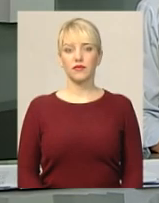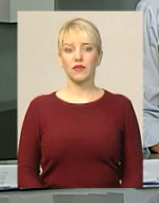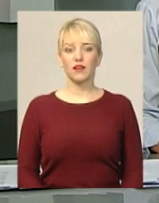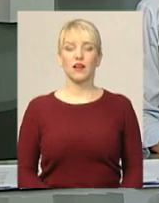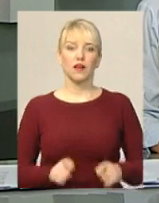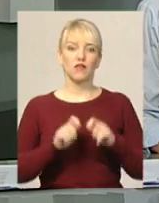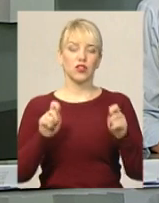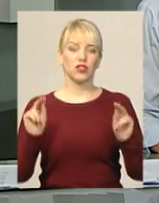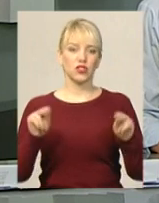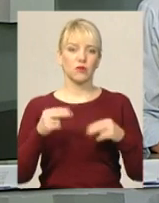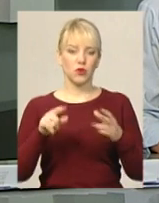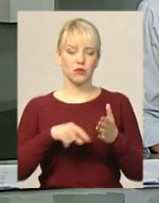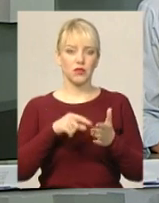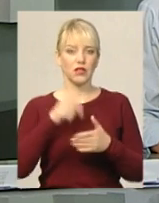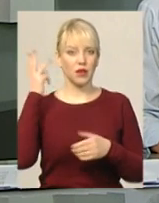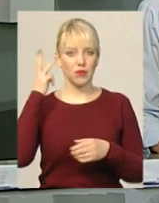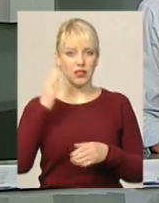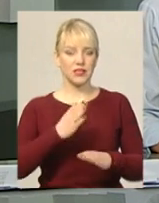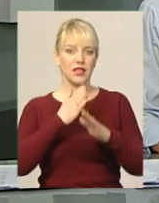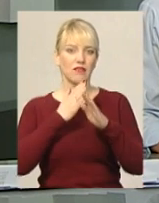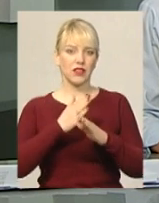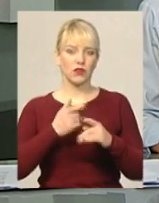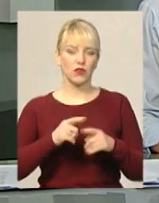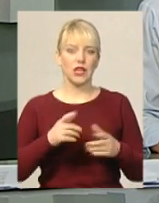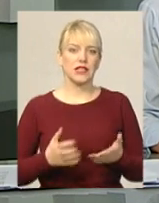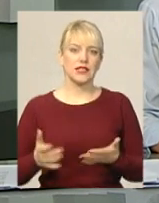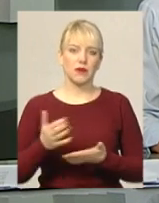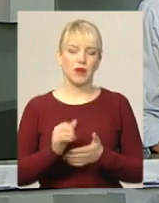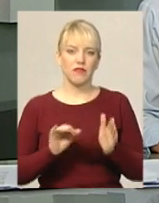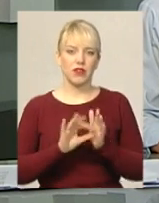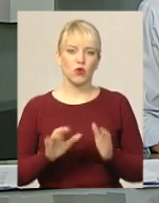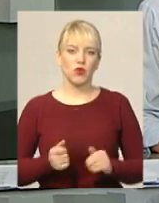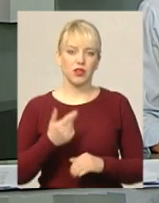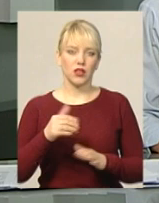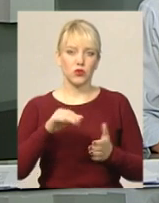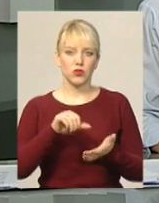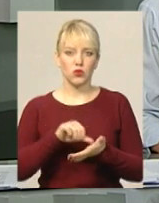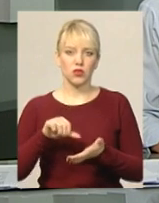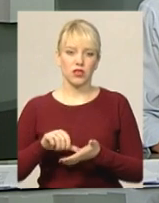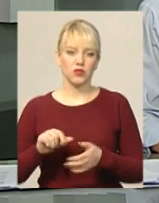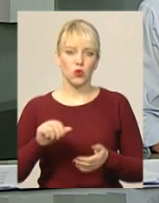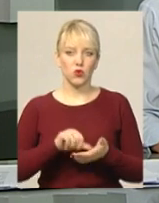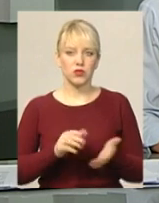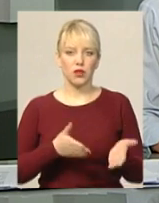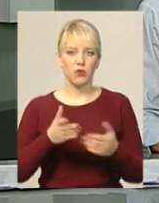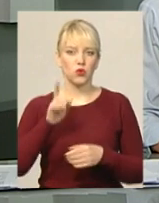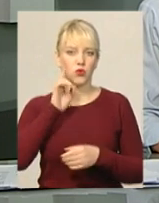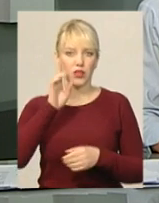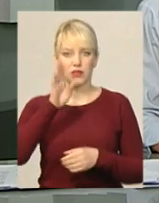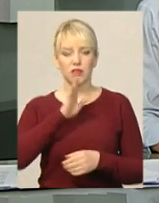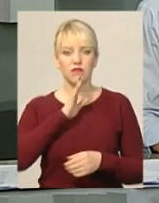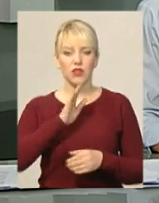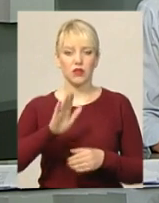Відкритий чемпіонат міста Хмельницького «Стхеквондове Т» зібрав реконструктуру кількість учасників До участі запрошувалися юнаки та дівчата